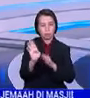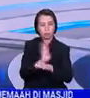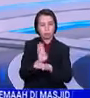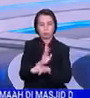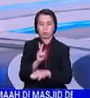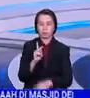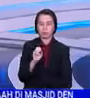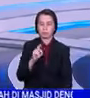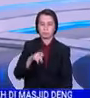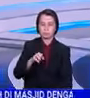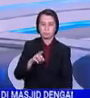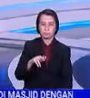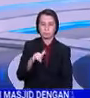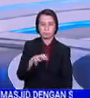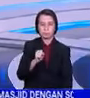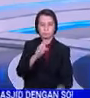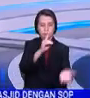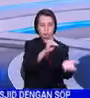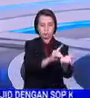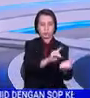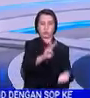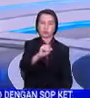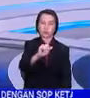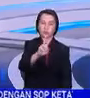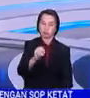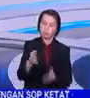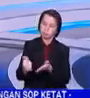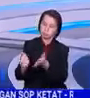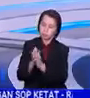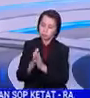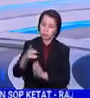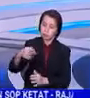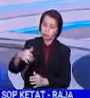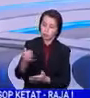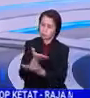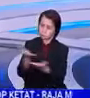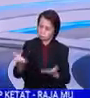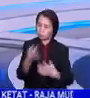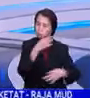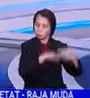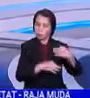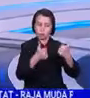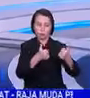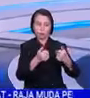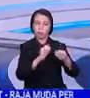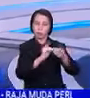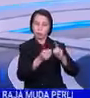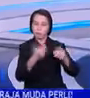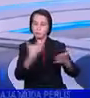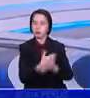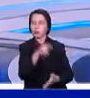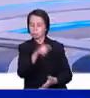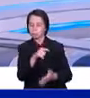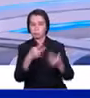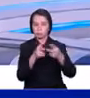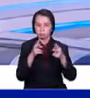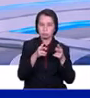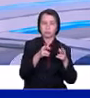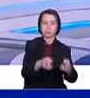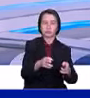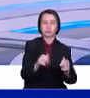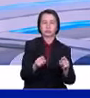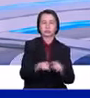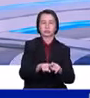dan Koperasi Datuk Seri Dr. Wan Junadi Tuanku Jaffa menyarankan mereka memanfaatkan platform digital terbaru yang dilancarkan